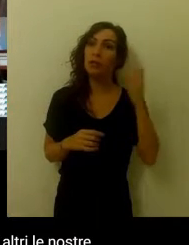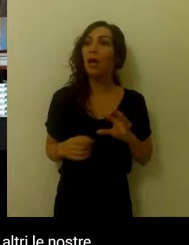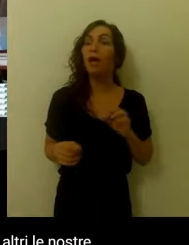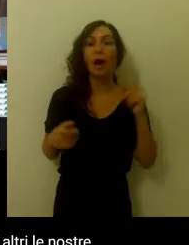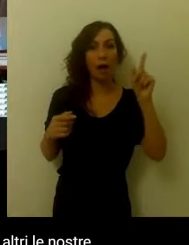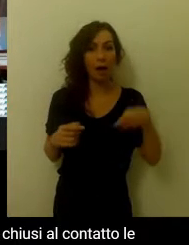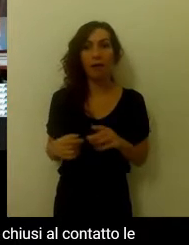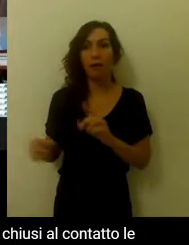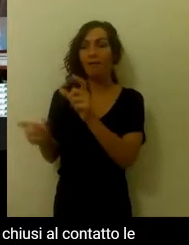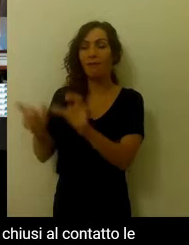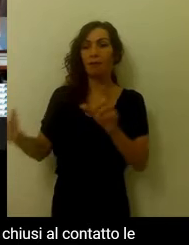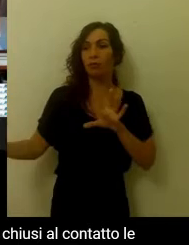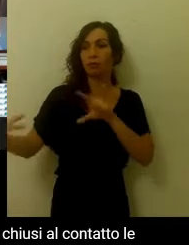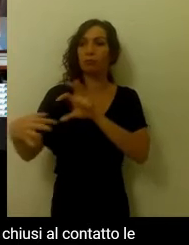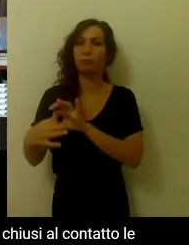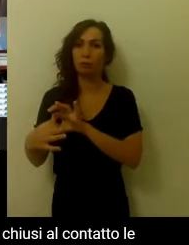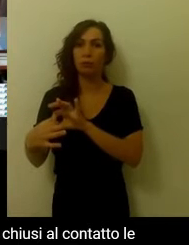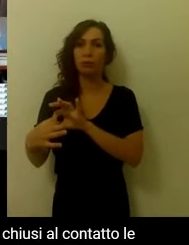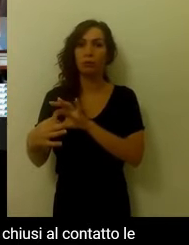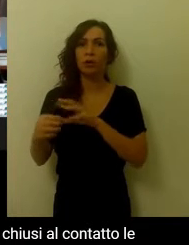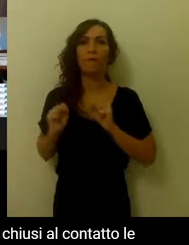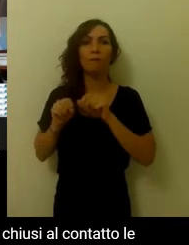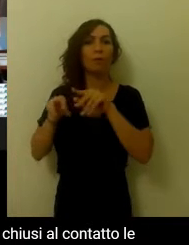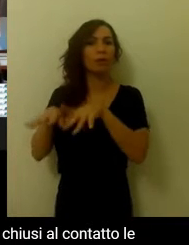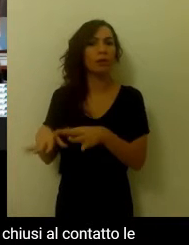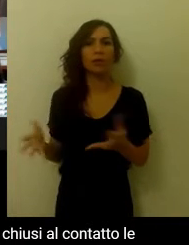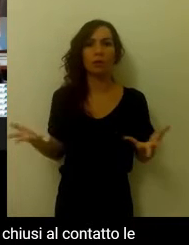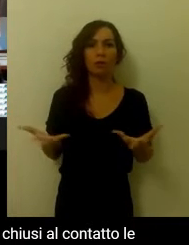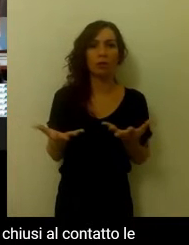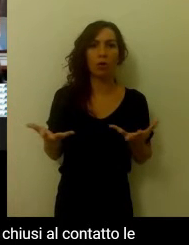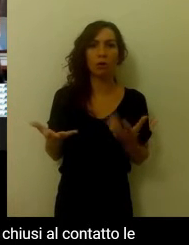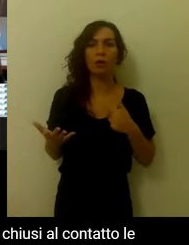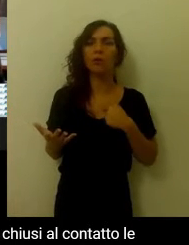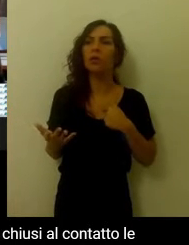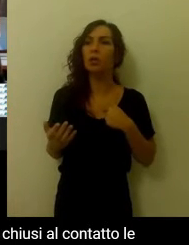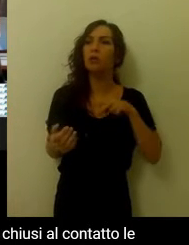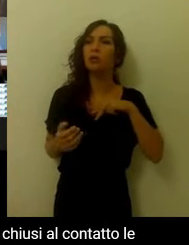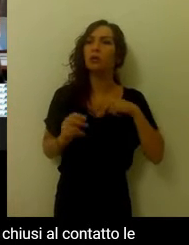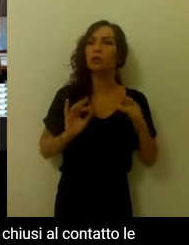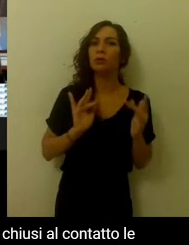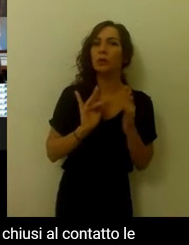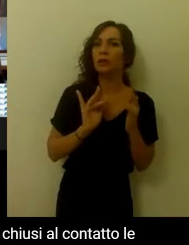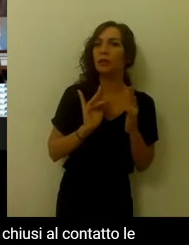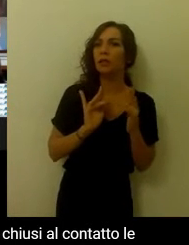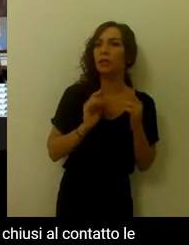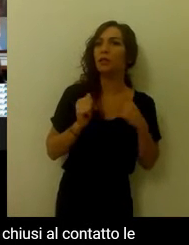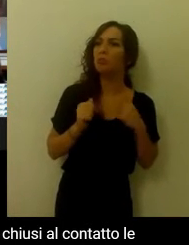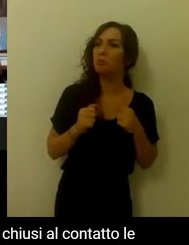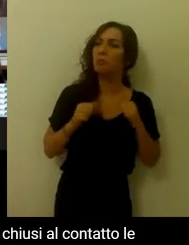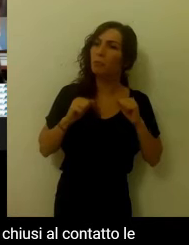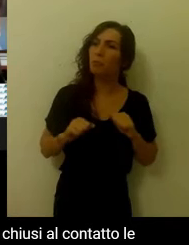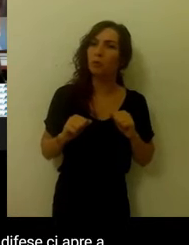altri, le nostre relazioni, viene influenzato da quanto siamo aperti o chiuse al contatto. Le protezioni